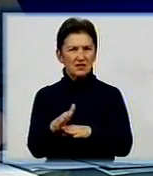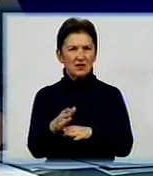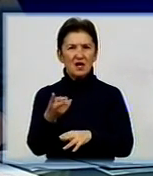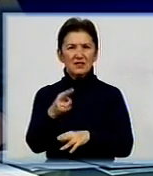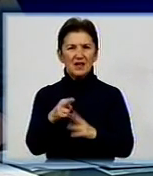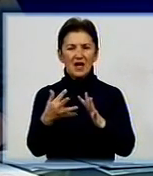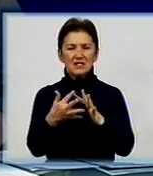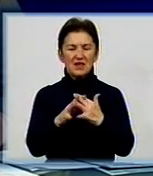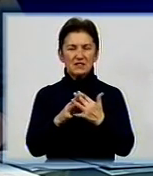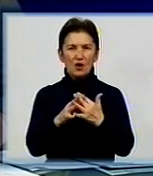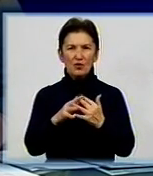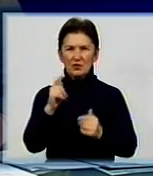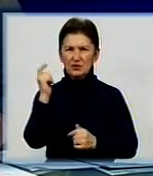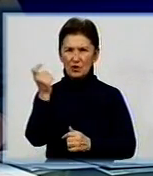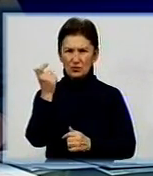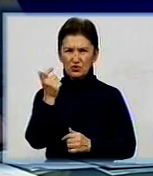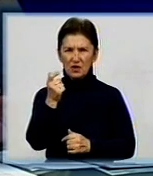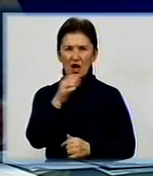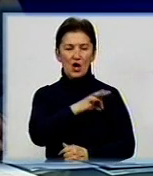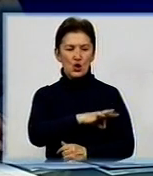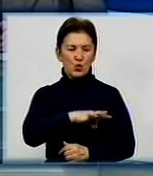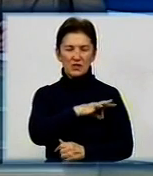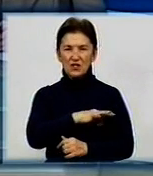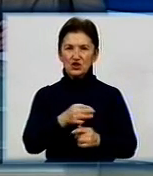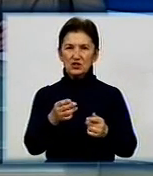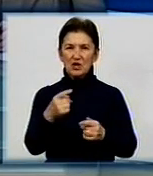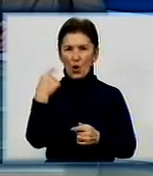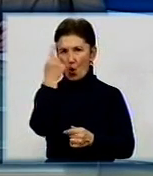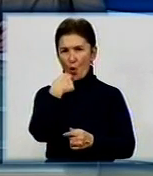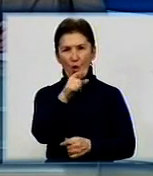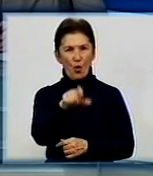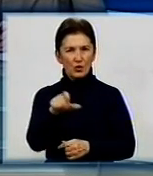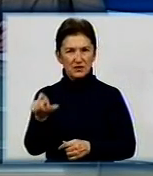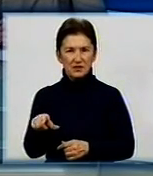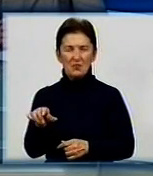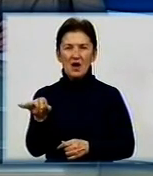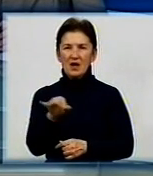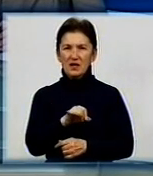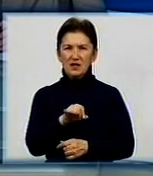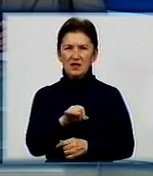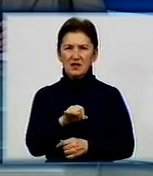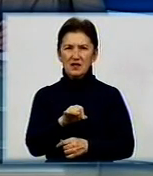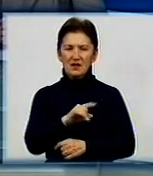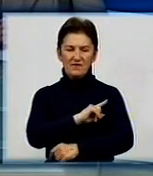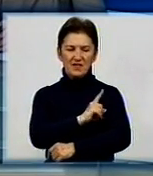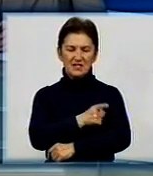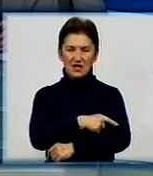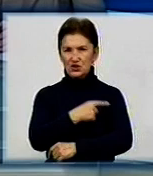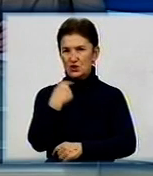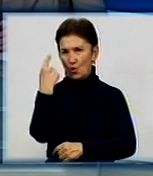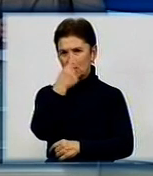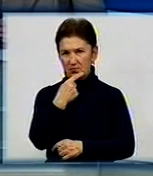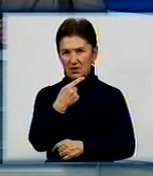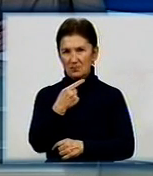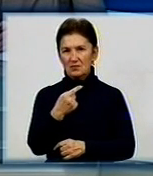сільськогосподарських підприємств, юридичних осіб та для виробників продукції, фізичних осіб, тобто господарств